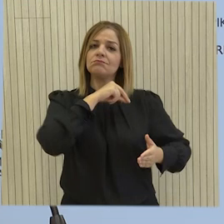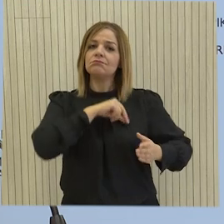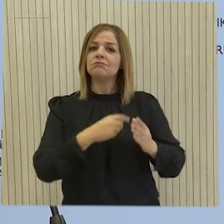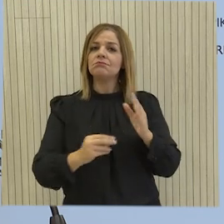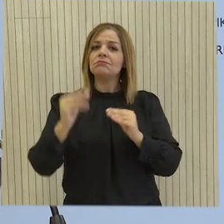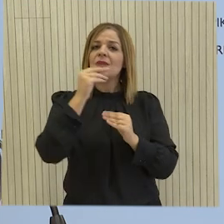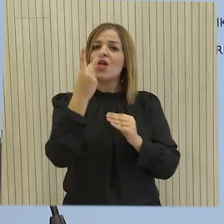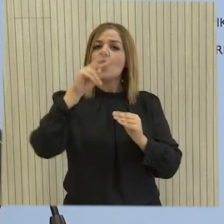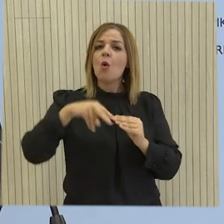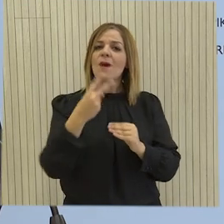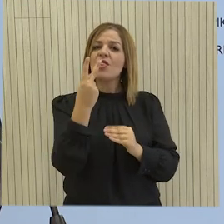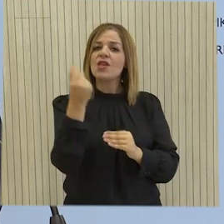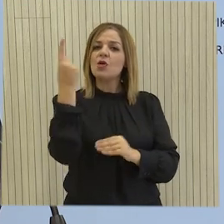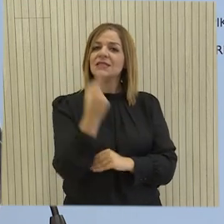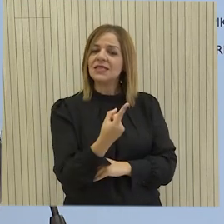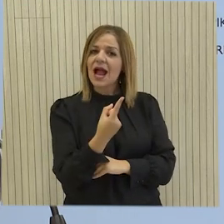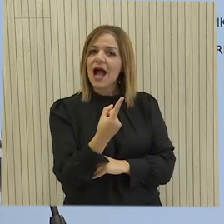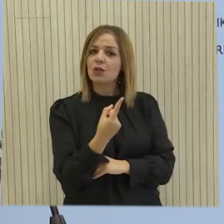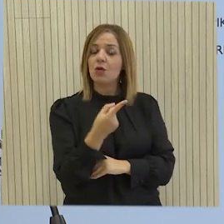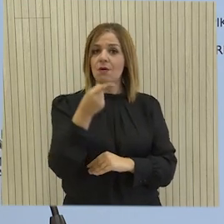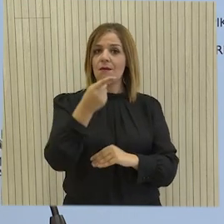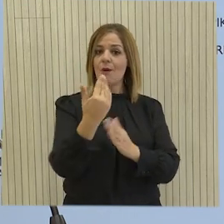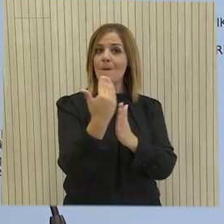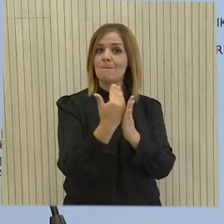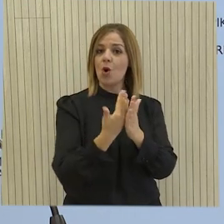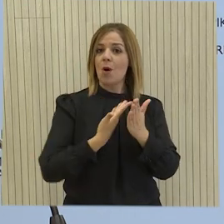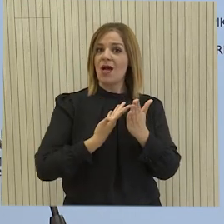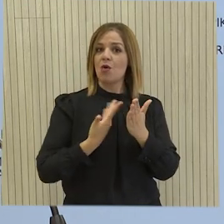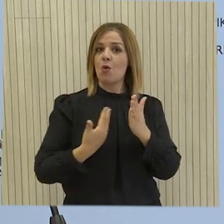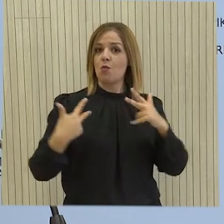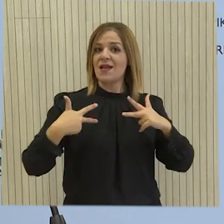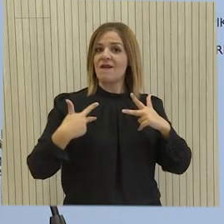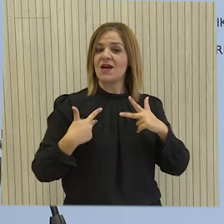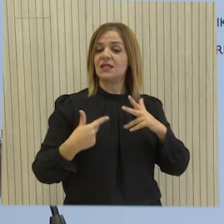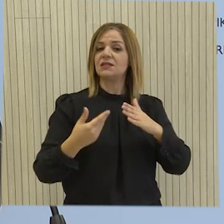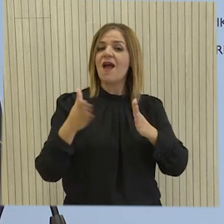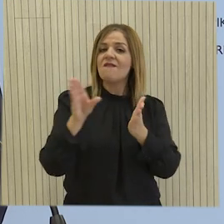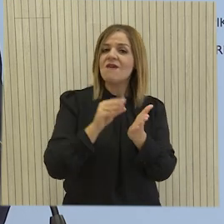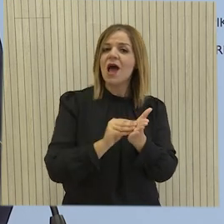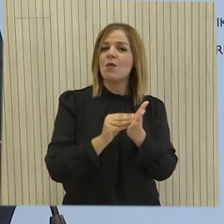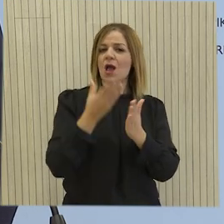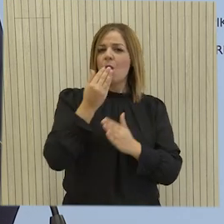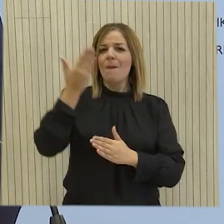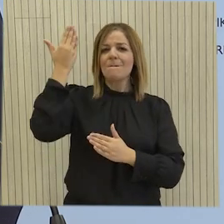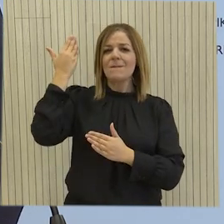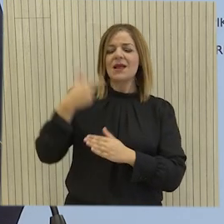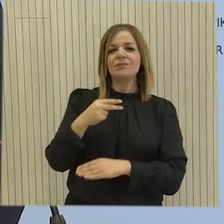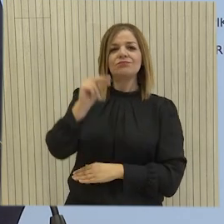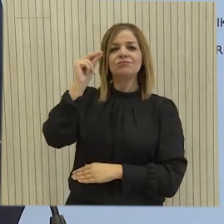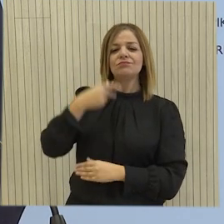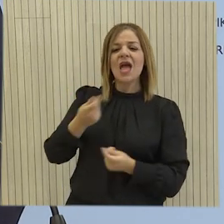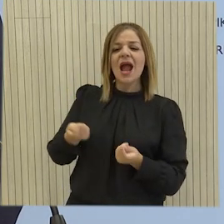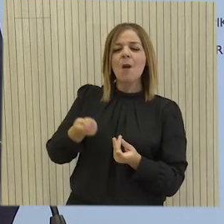στο 2,2% του ΑΕΠ. Η υλοποίηση του προγράμματος διακυβέρνησης, του κοινωνικού συμβολέου του Πρόεδρου Χριστοδρύτη με τον λαό,